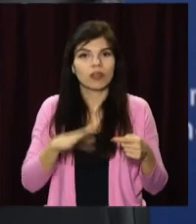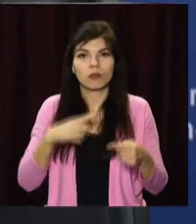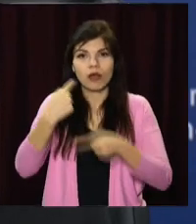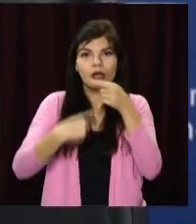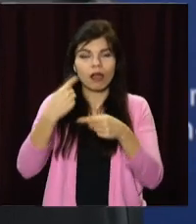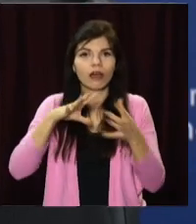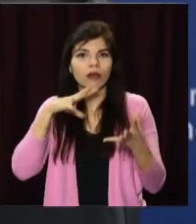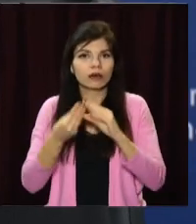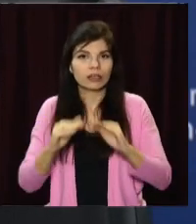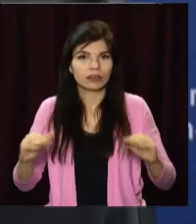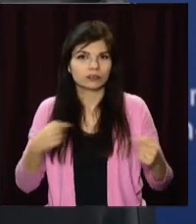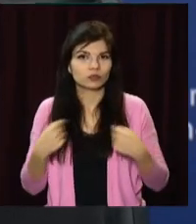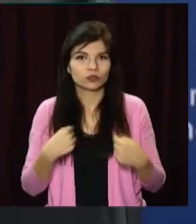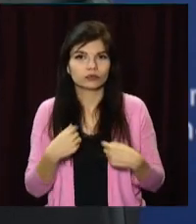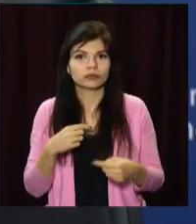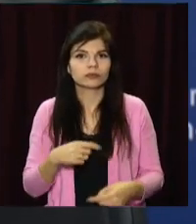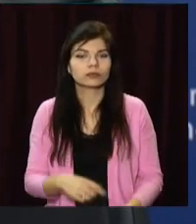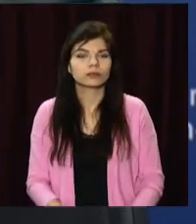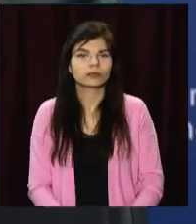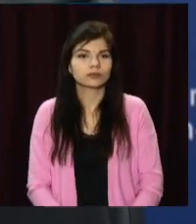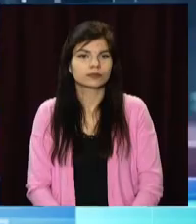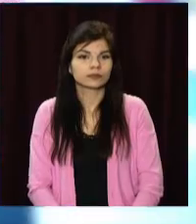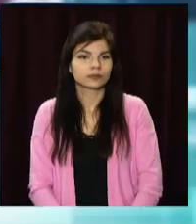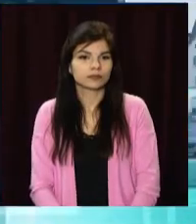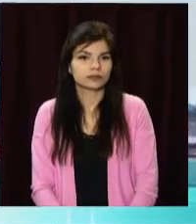не робили це за рахунок наступних поколінь.